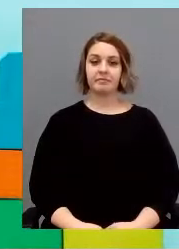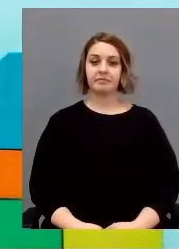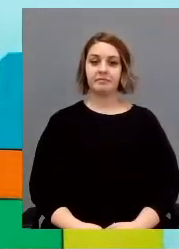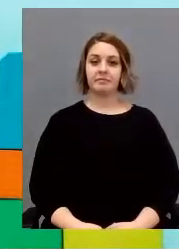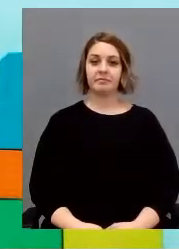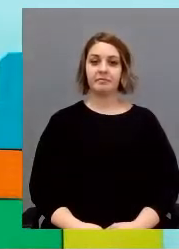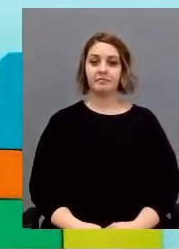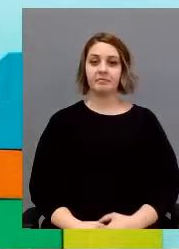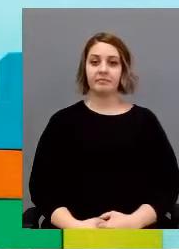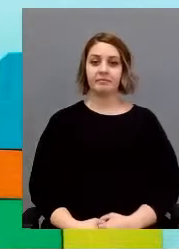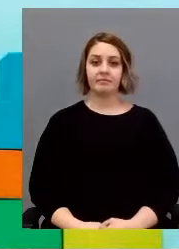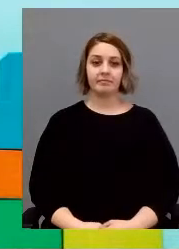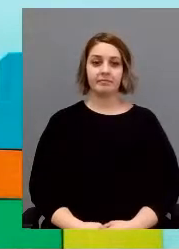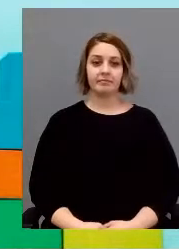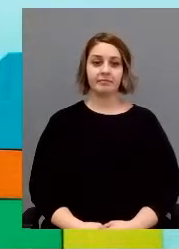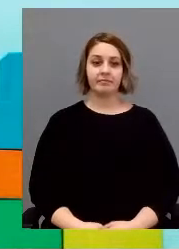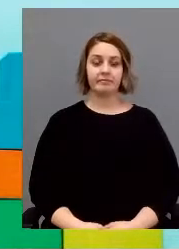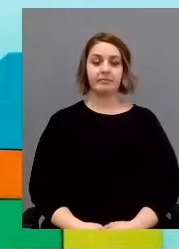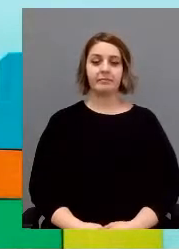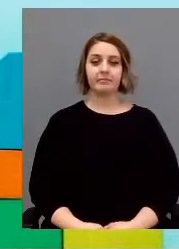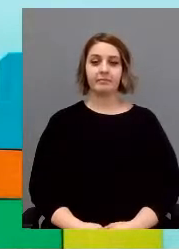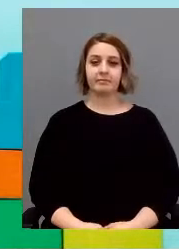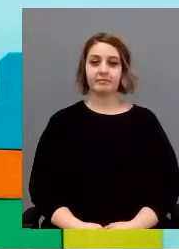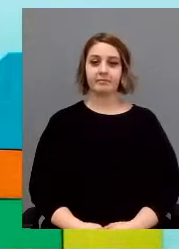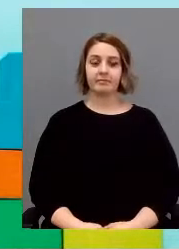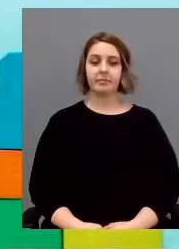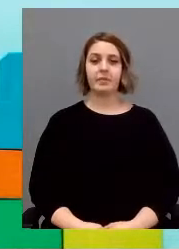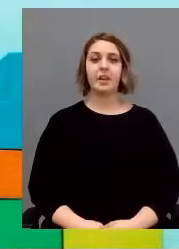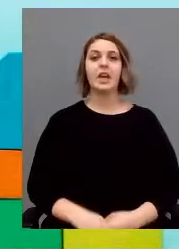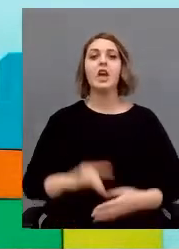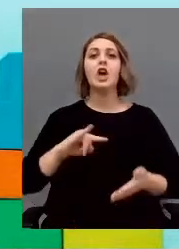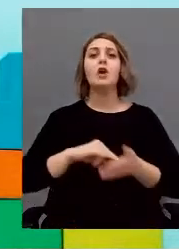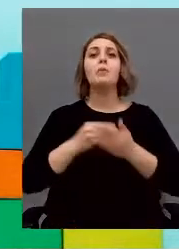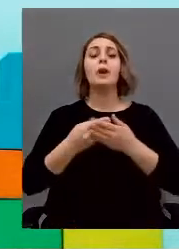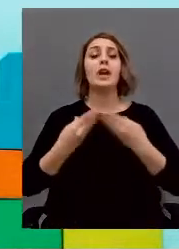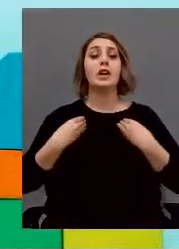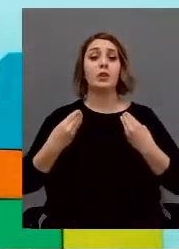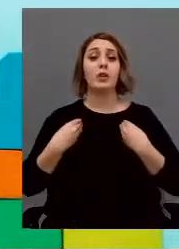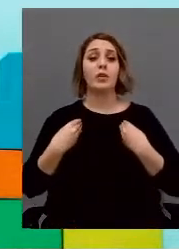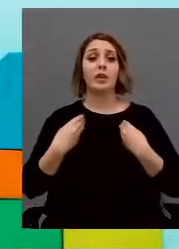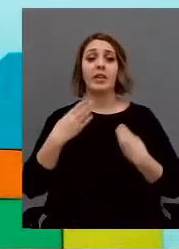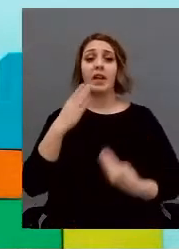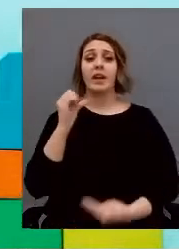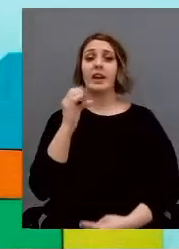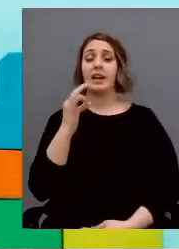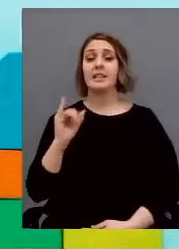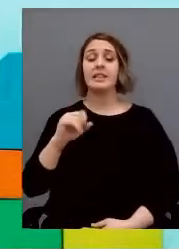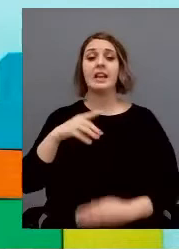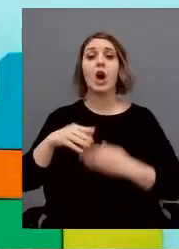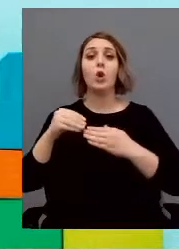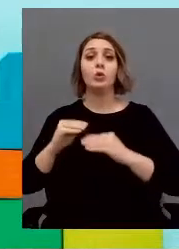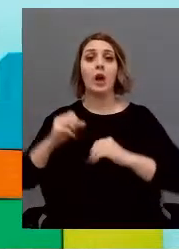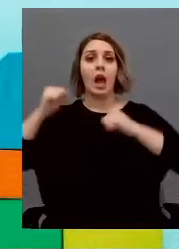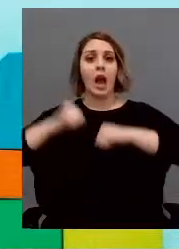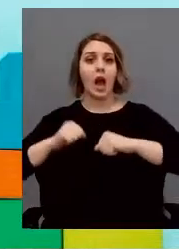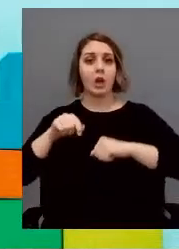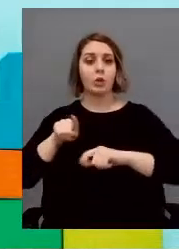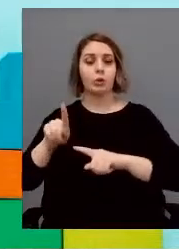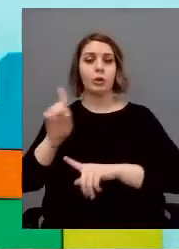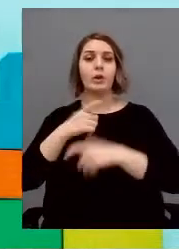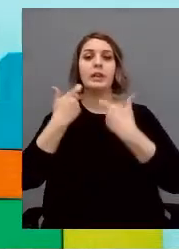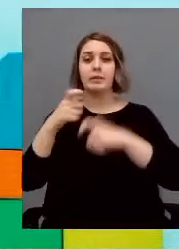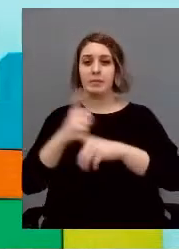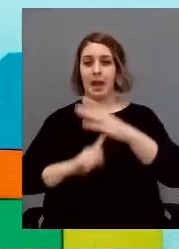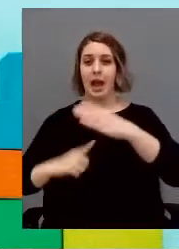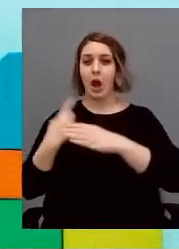partecipazioni a gruppi genitori. Il proietto di vita di Caxina-Rossago con los usuarios adultos contro il salone rispetto dell'autismo